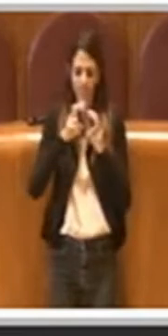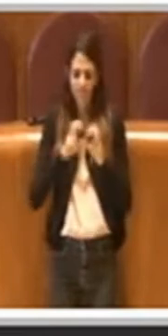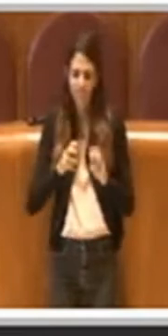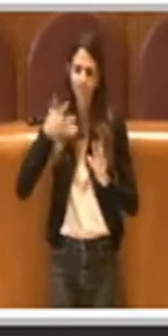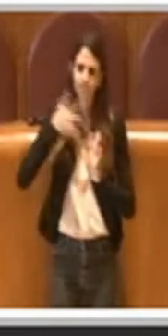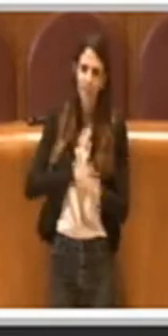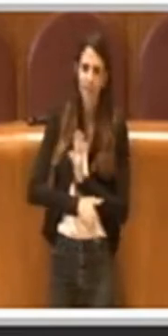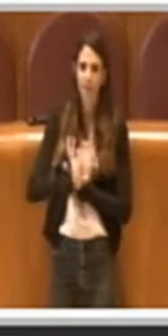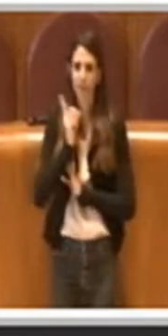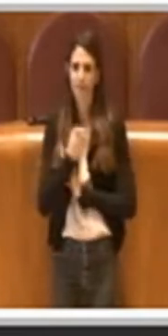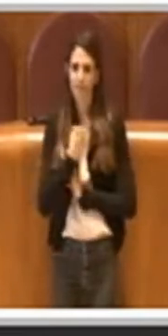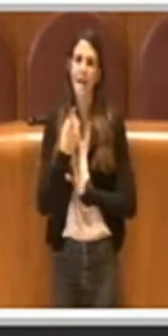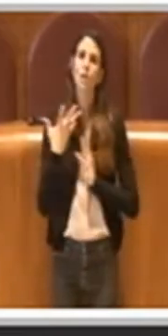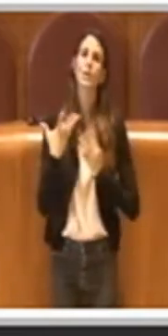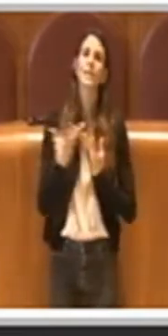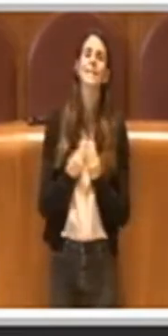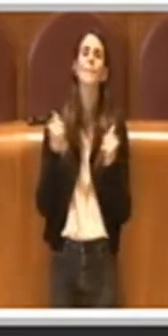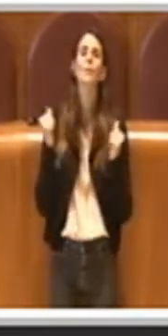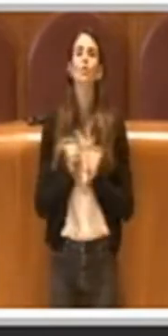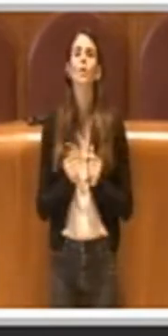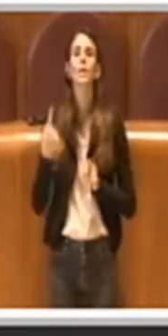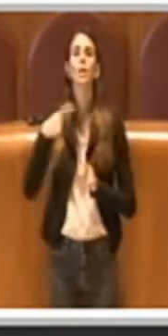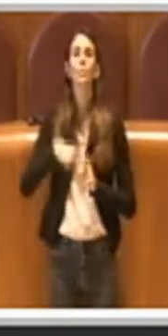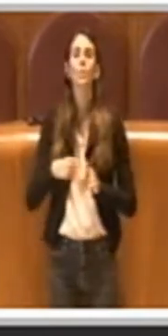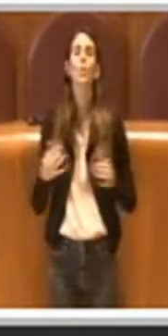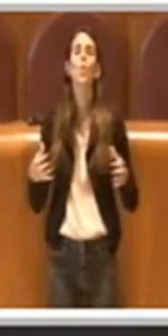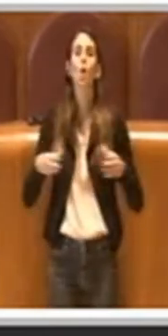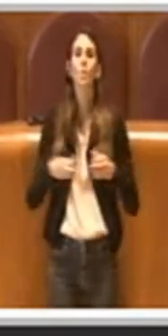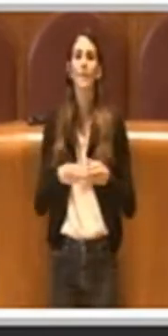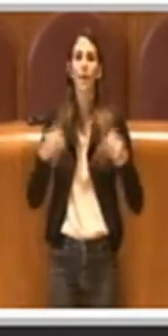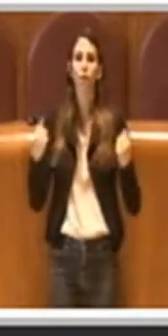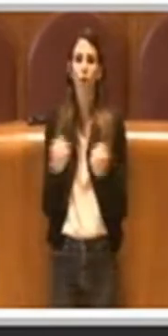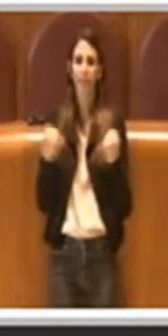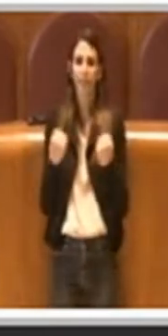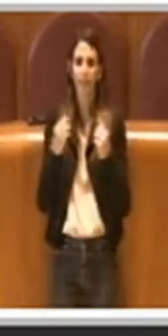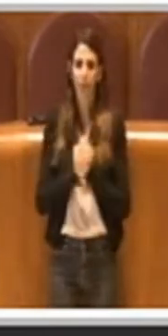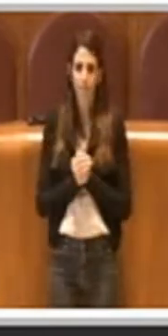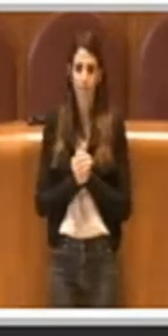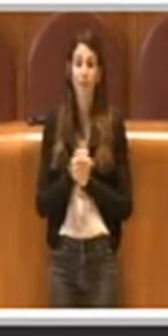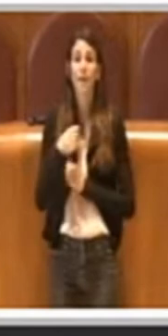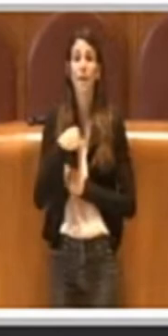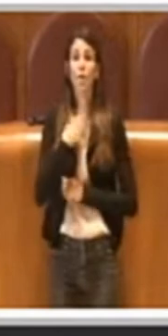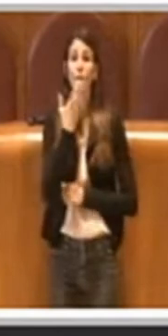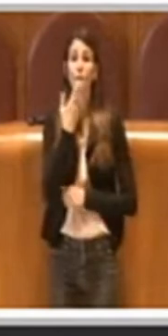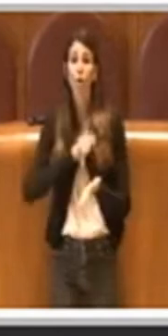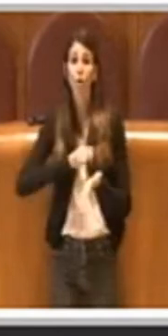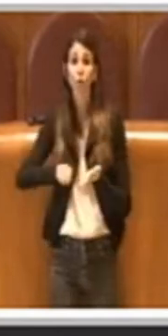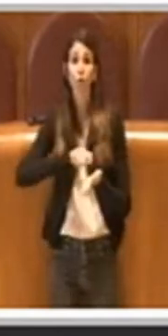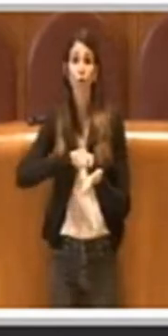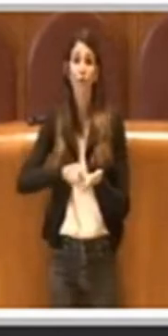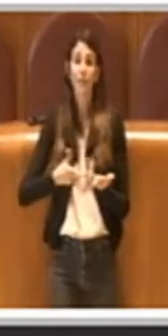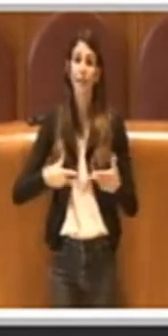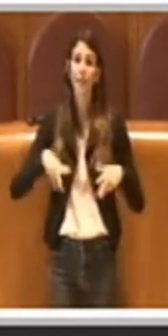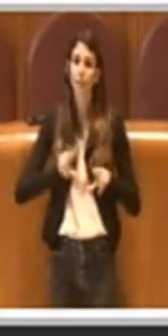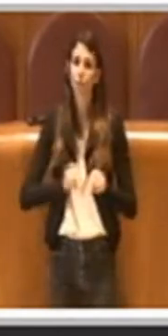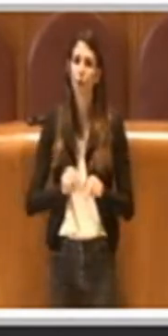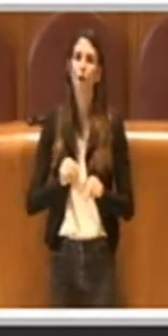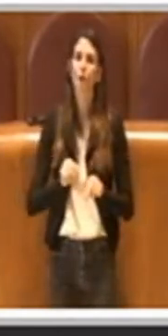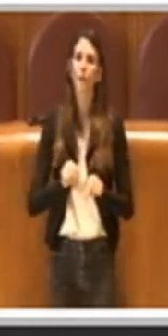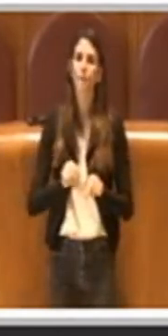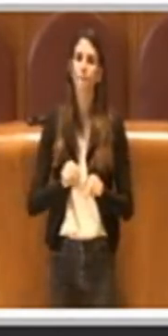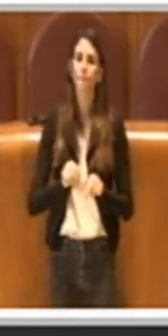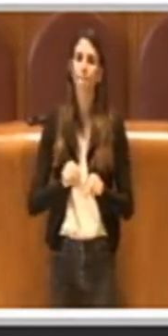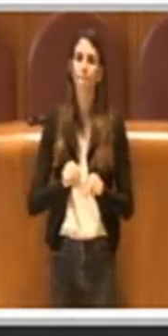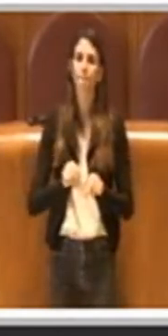insomma con i cittadini e con i comitati attivi. Perciò ecco sottolineo e di nuovo ovviamente